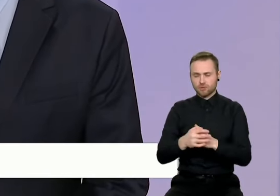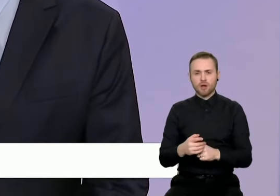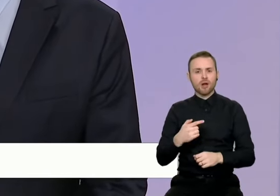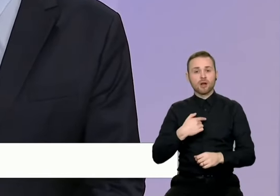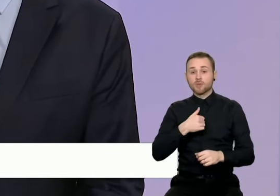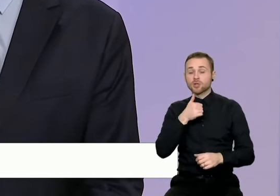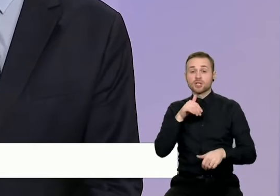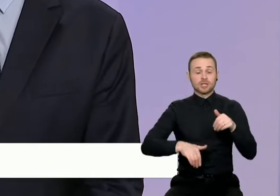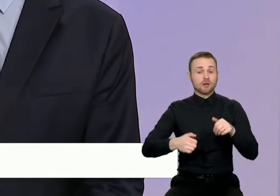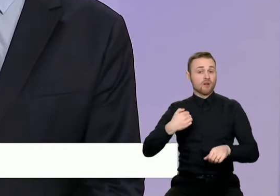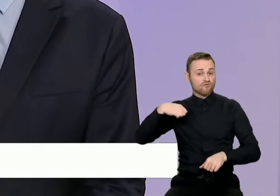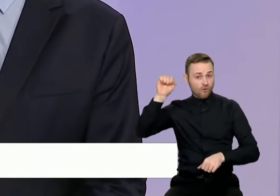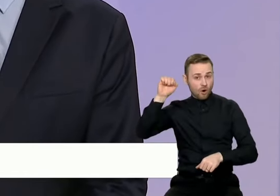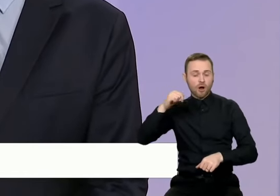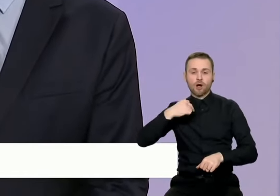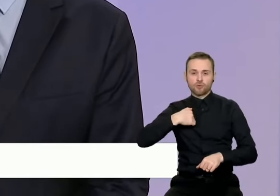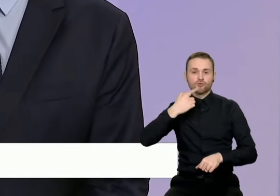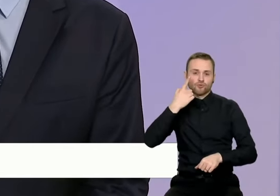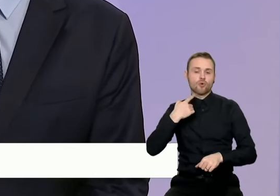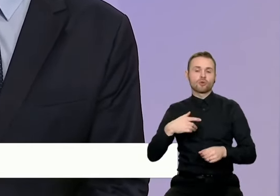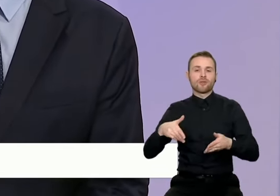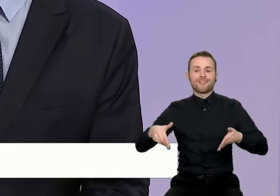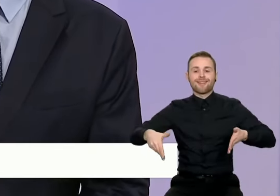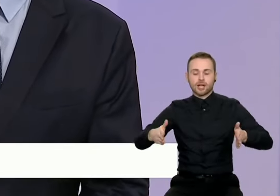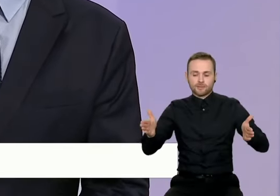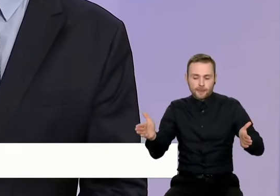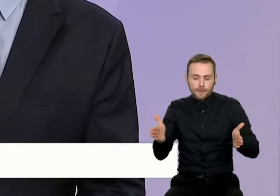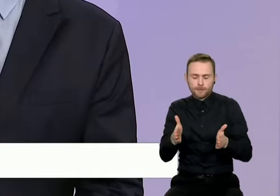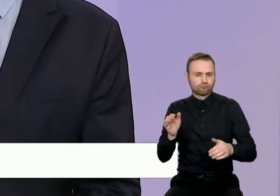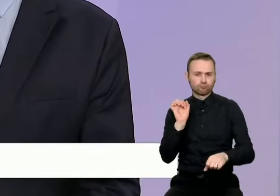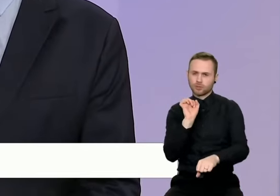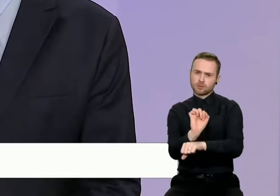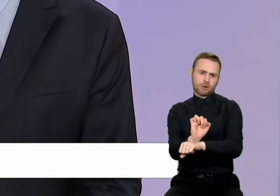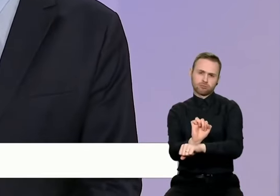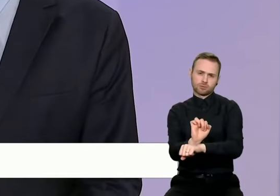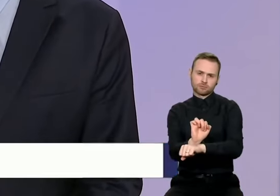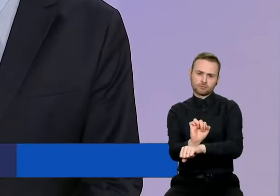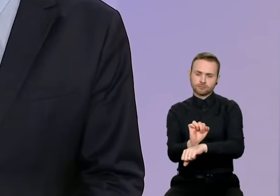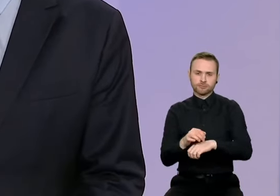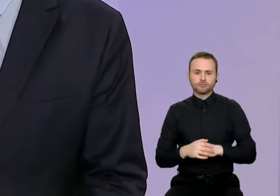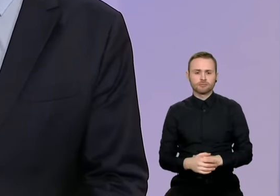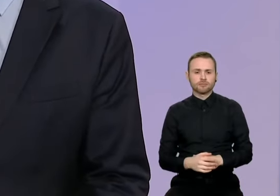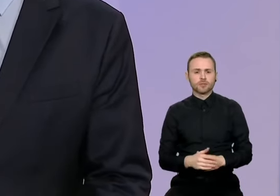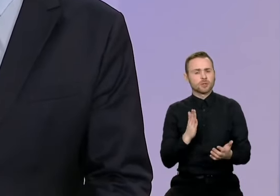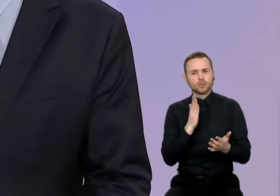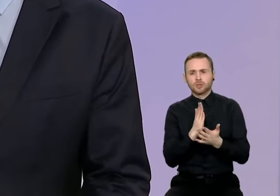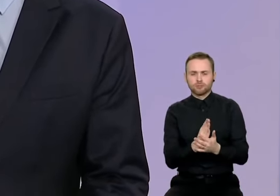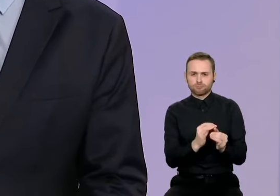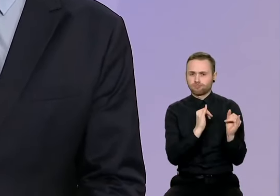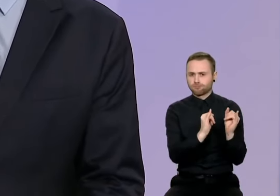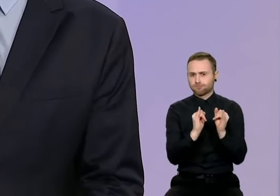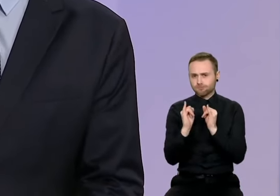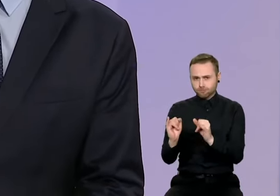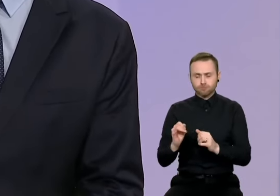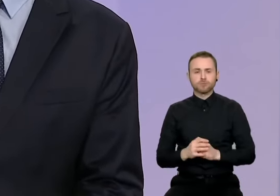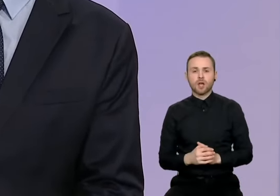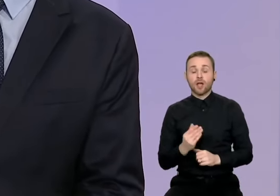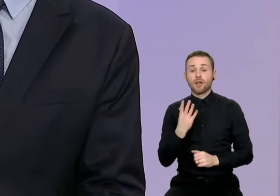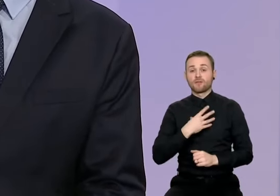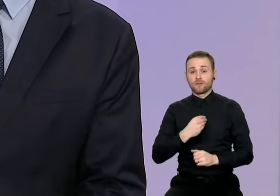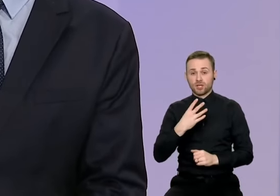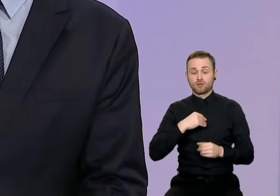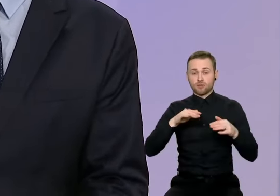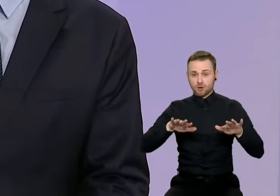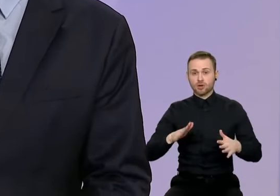laimėjęs šiuos rinkimus, tai būtų stabdyti tą gatvėjų siaurinimo reformą. Pirmiausia, tadėl, kad tai yra įdingų prioritetų reformą. Vilniuje yra tėli